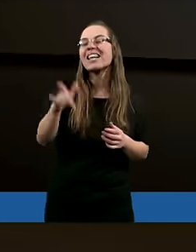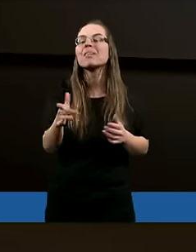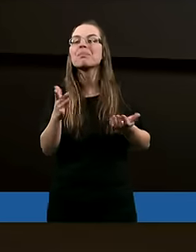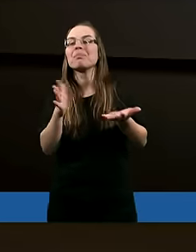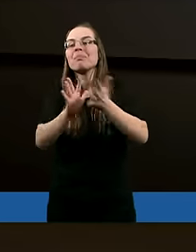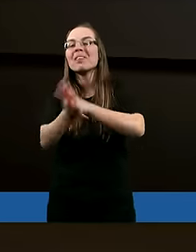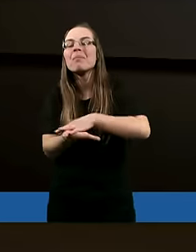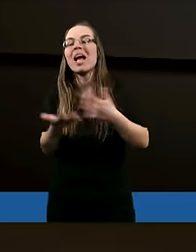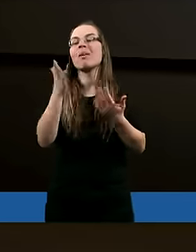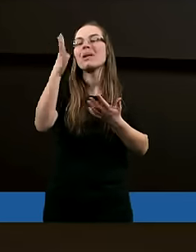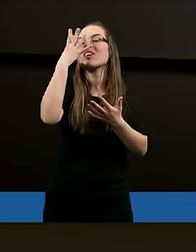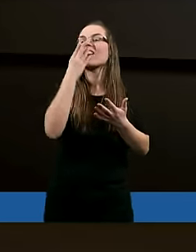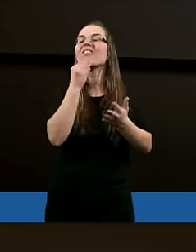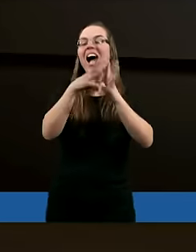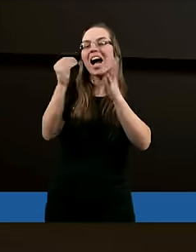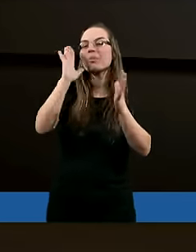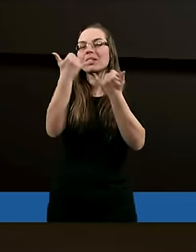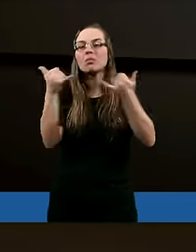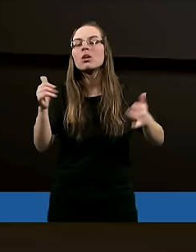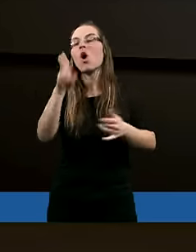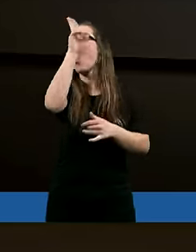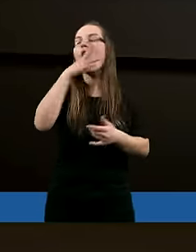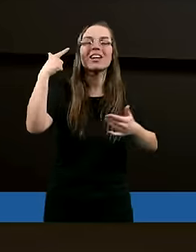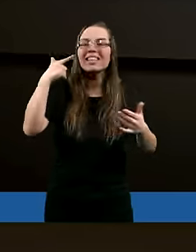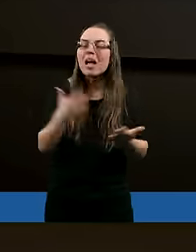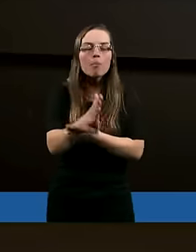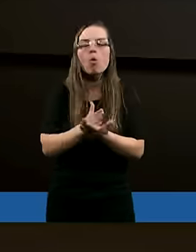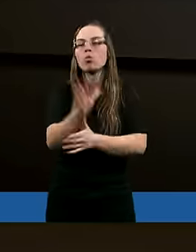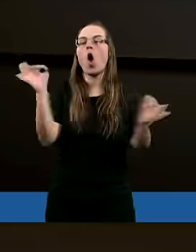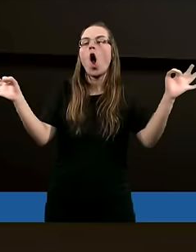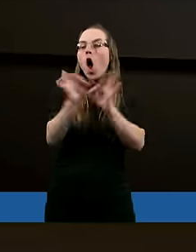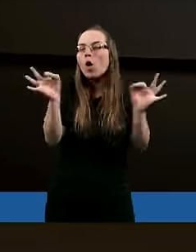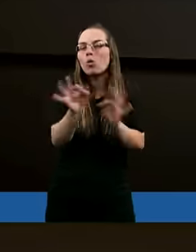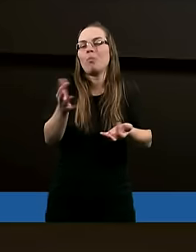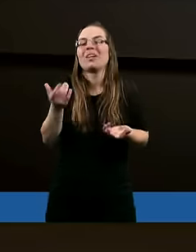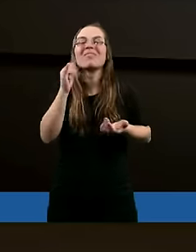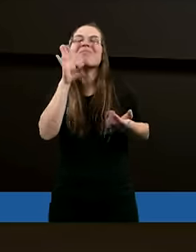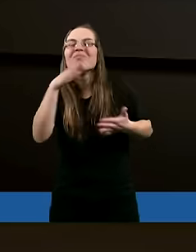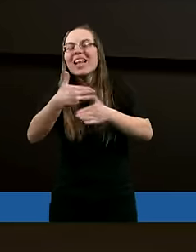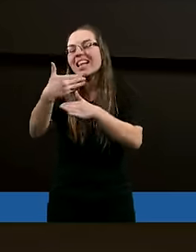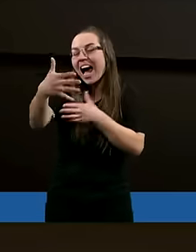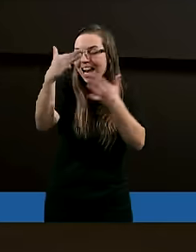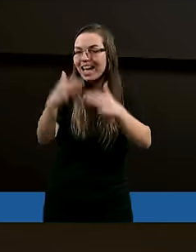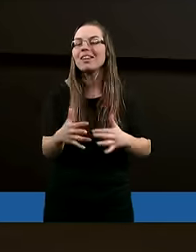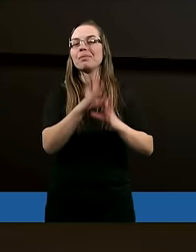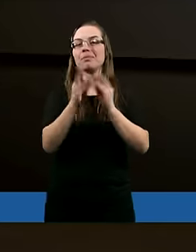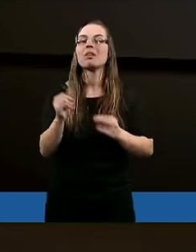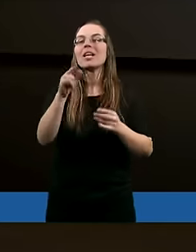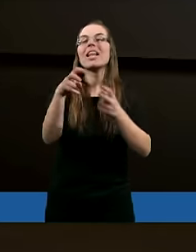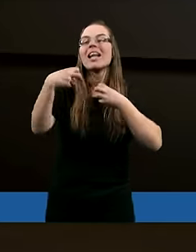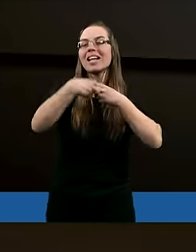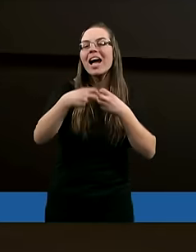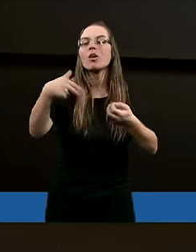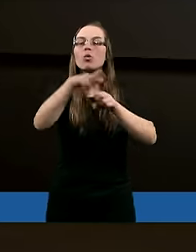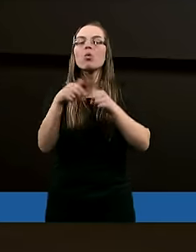wymienione jest wiele cech, ale że będą rodzicom nieposłuszni, okrutni i tak dalej, i tak dalej. I te cechy